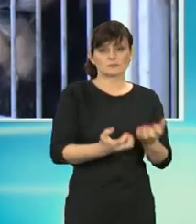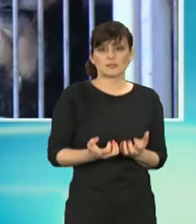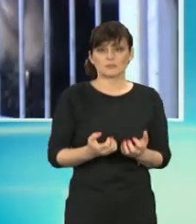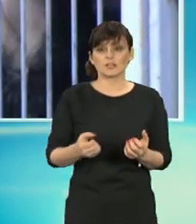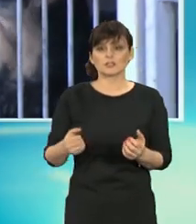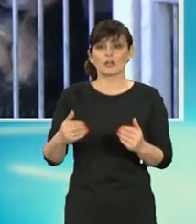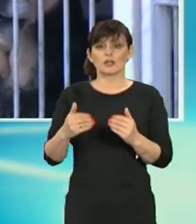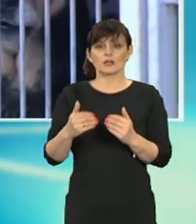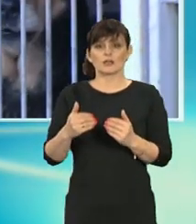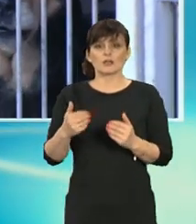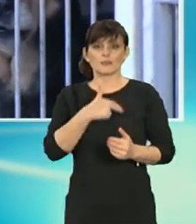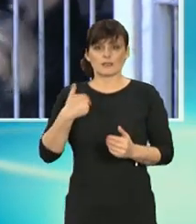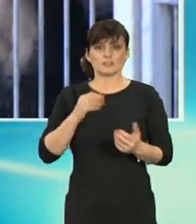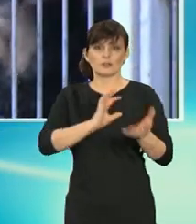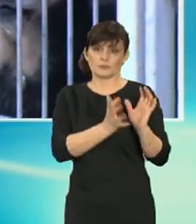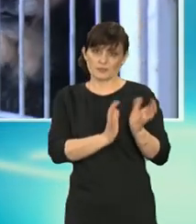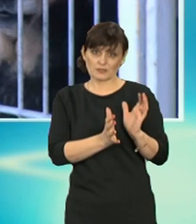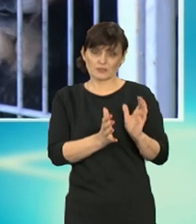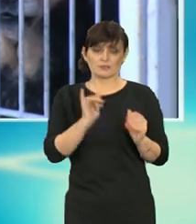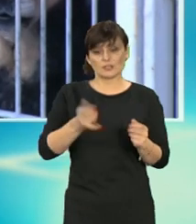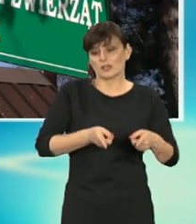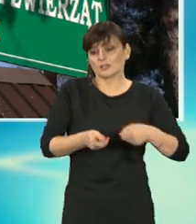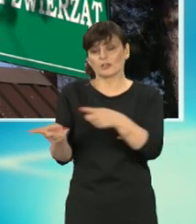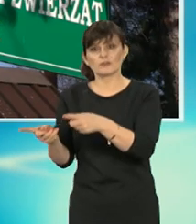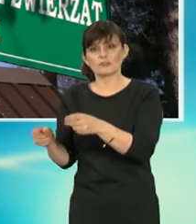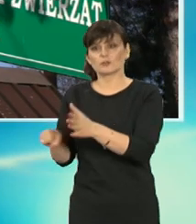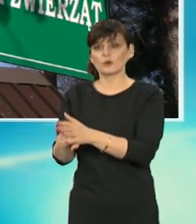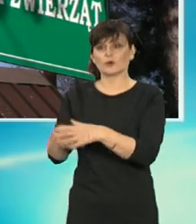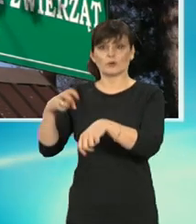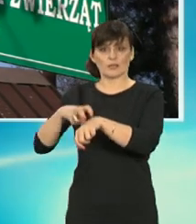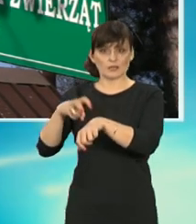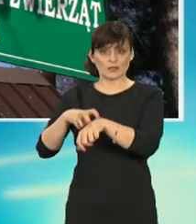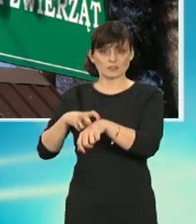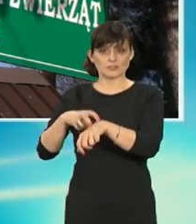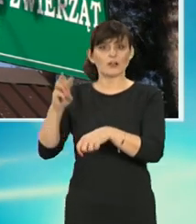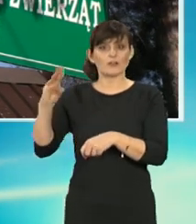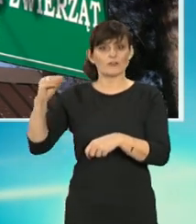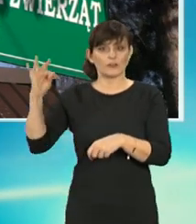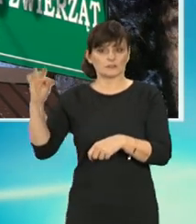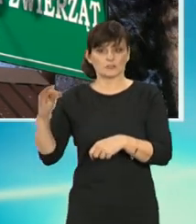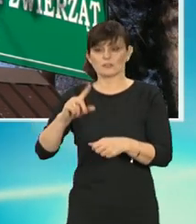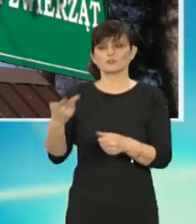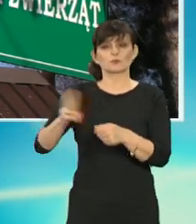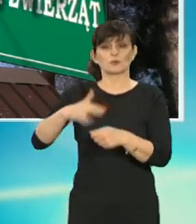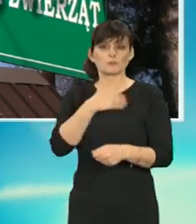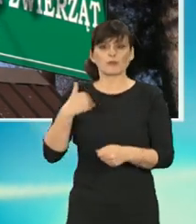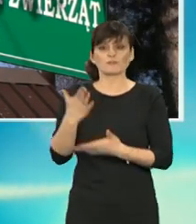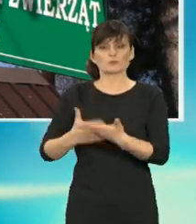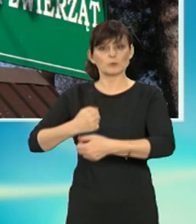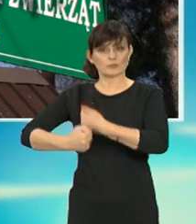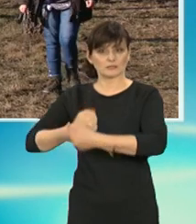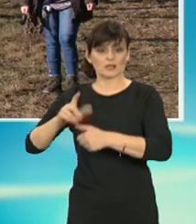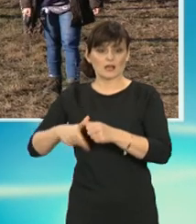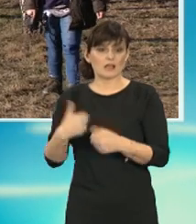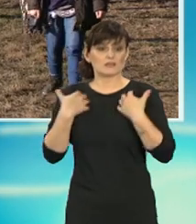swoją opiekę i od razu skierować go do lekarza, weterynarii, z którym na przykład współpracujemy.